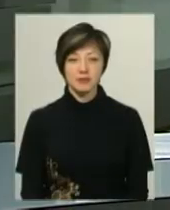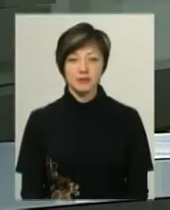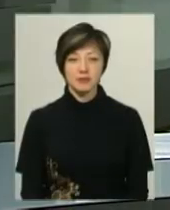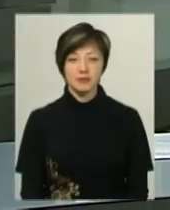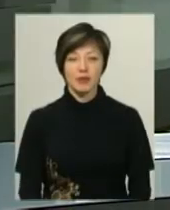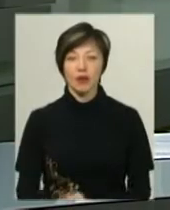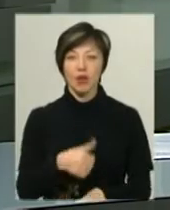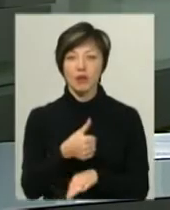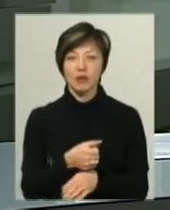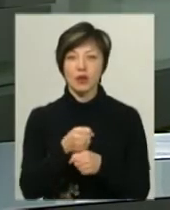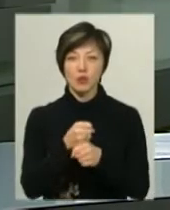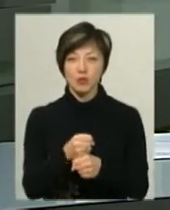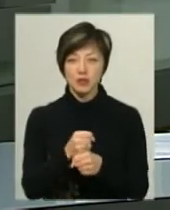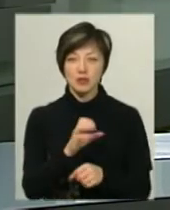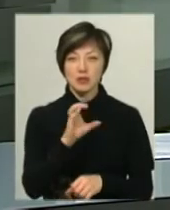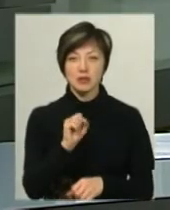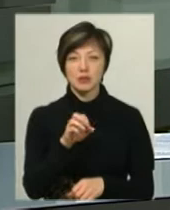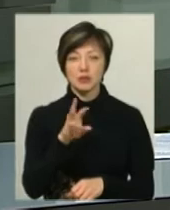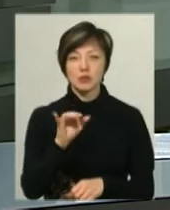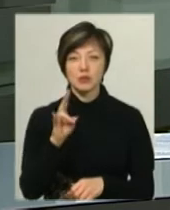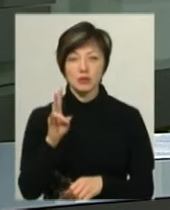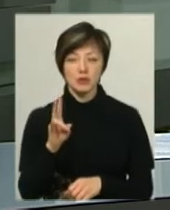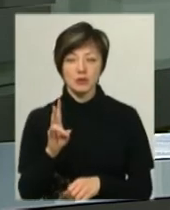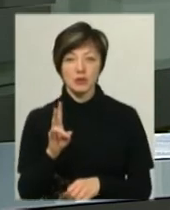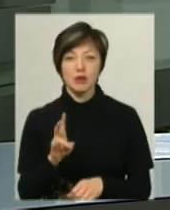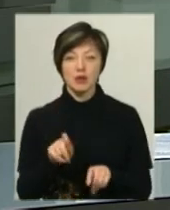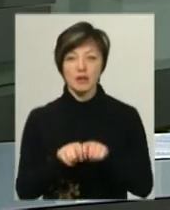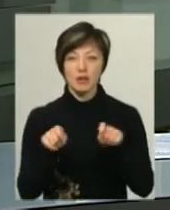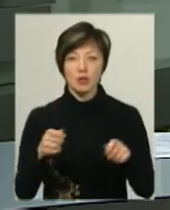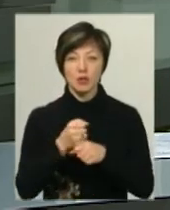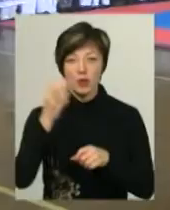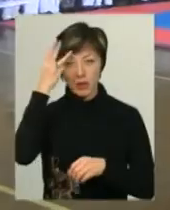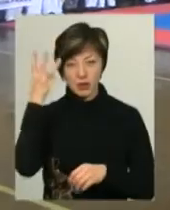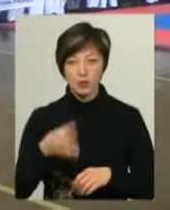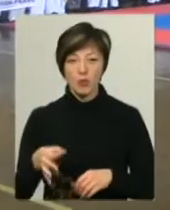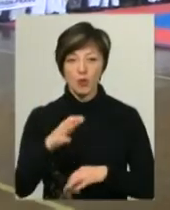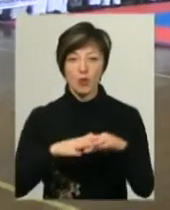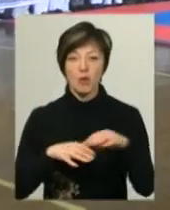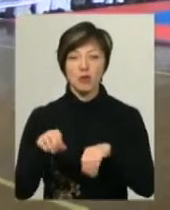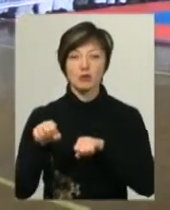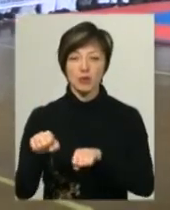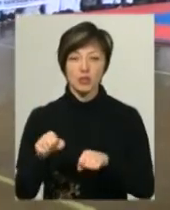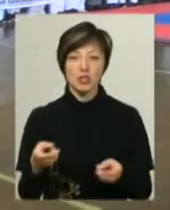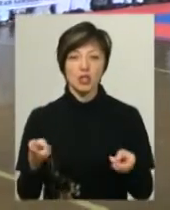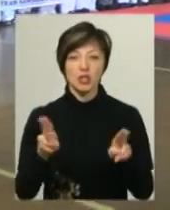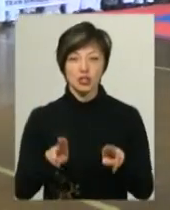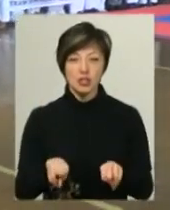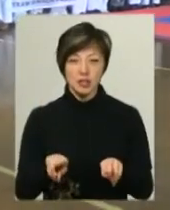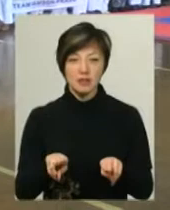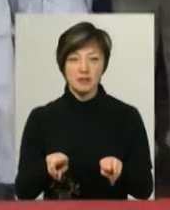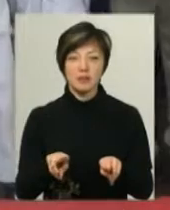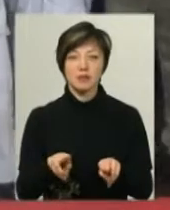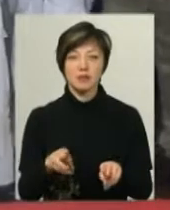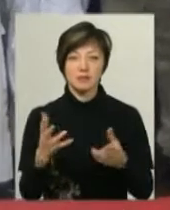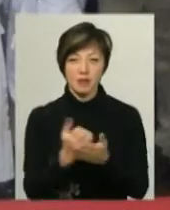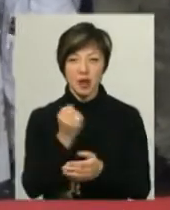Головний кубок Самсона під час традиційного щорічного відкритого кубку Хмельницької області з рукопашного бою залишився за хмельницькими